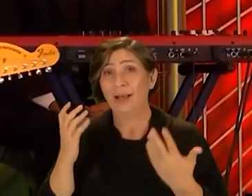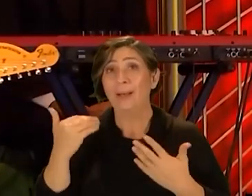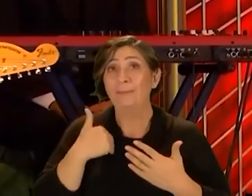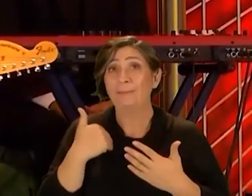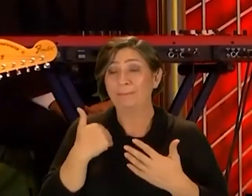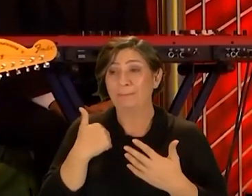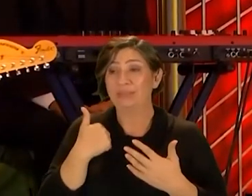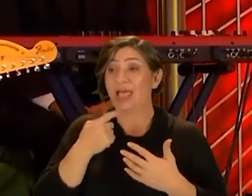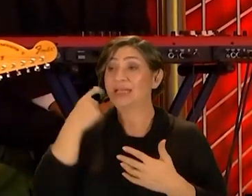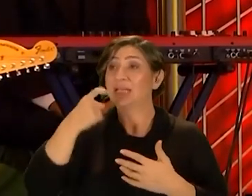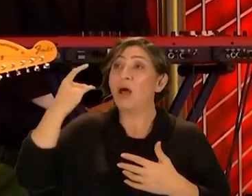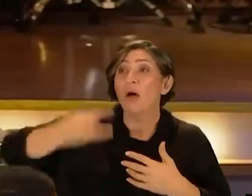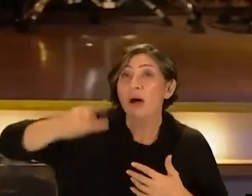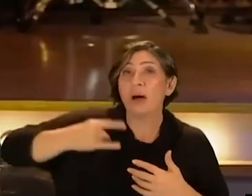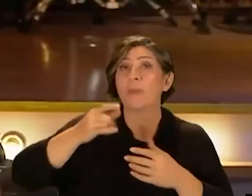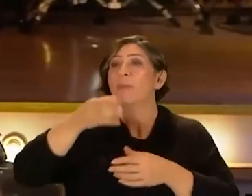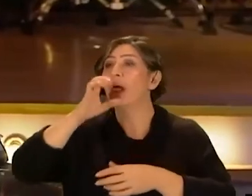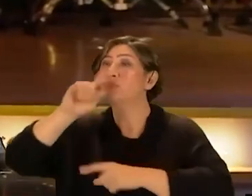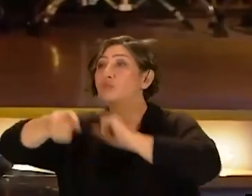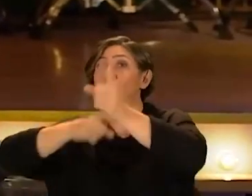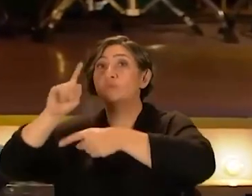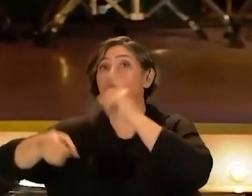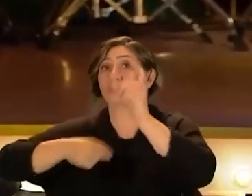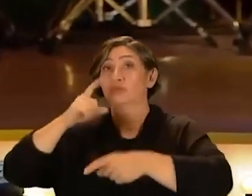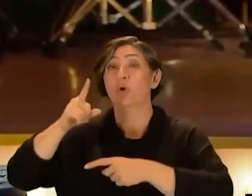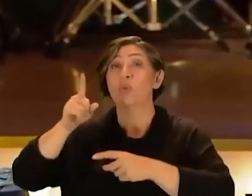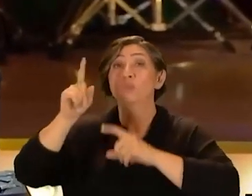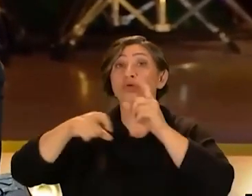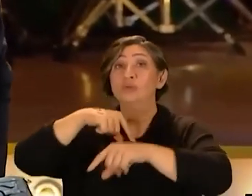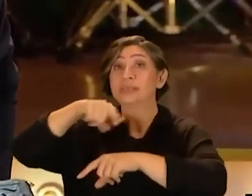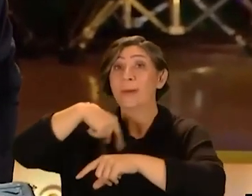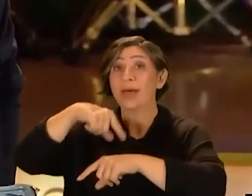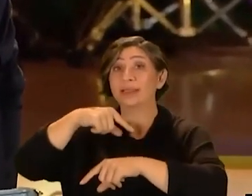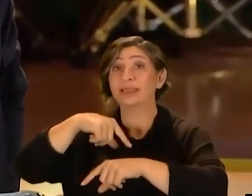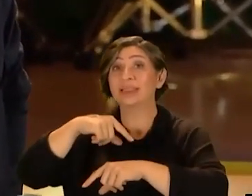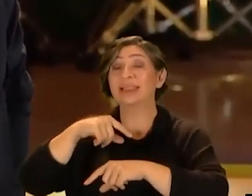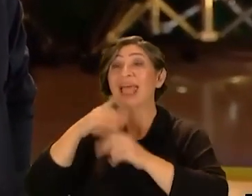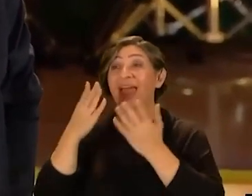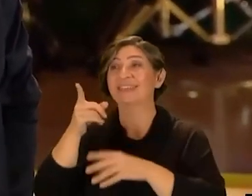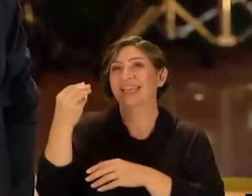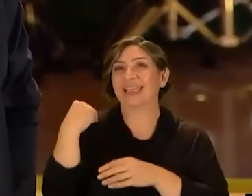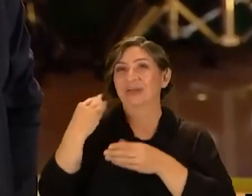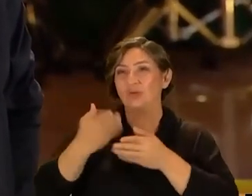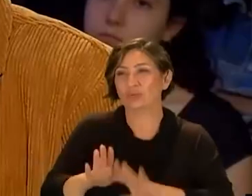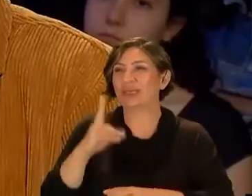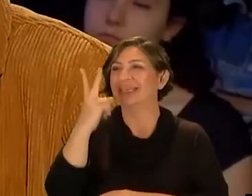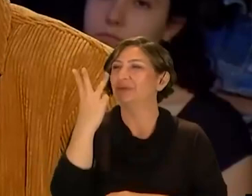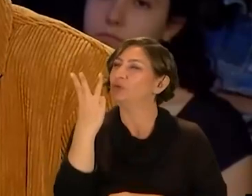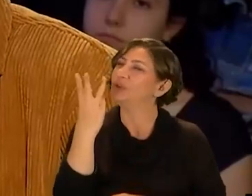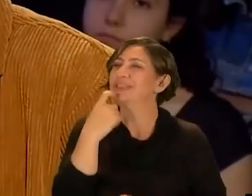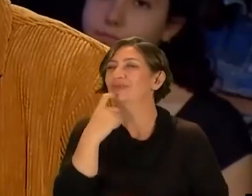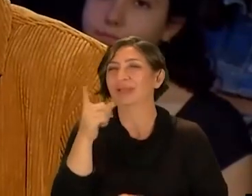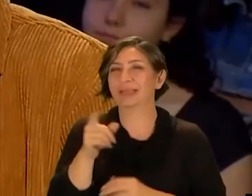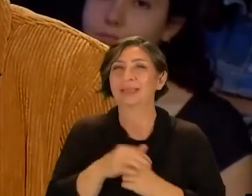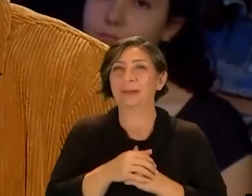Biz de eski rock barlardan buluyorduk. O bulduğumuz sırada evet sen yeni doğmuştun 2-3